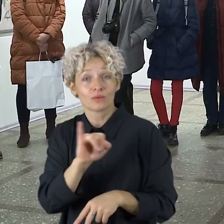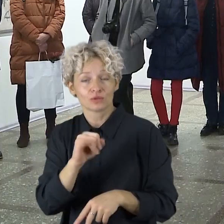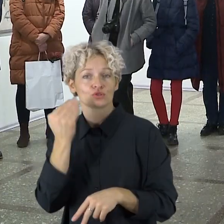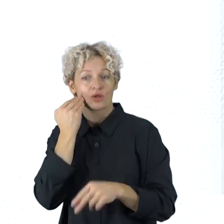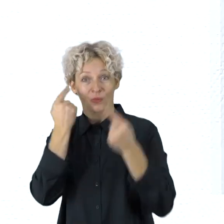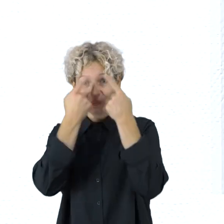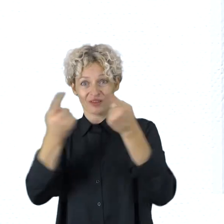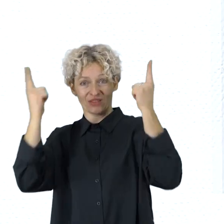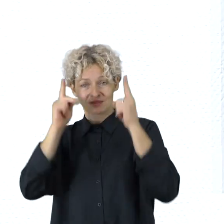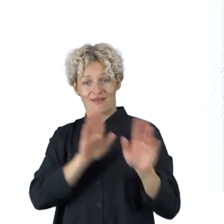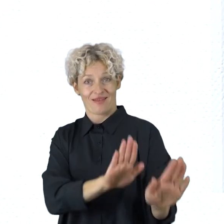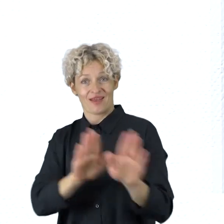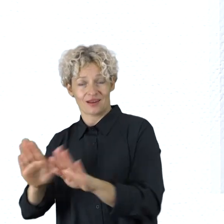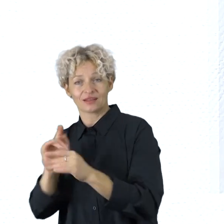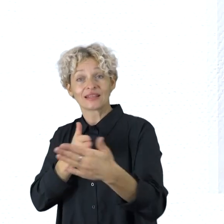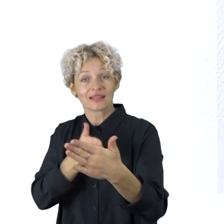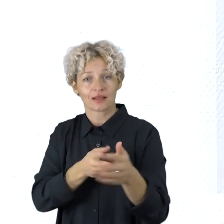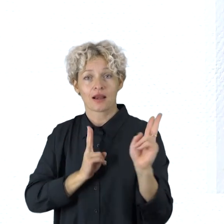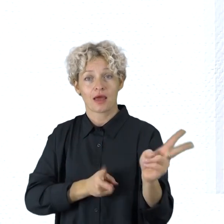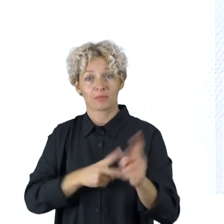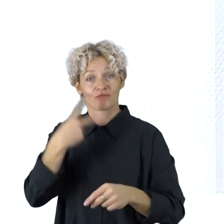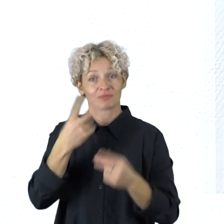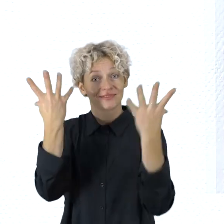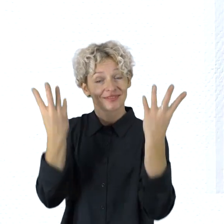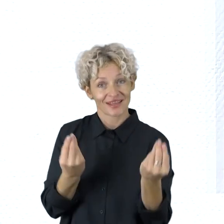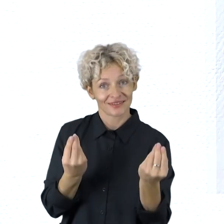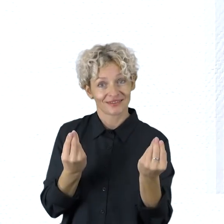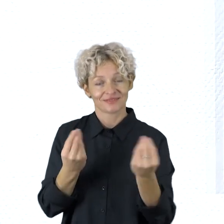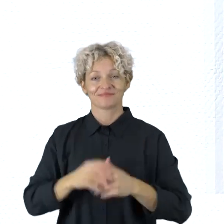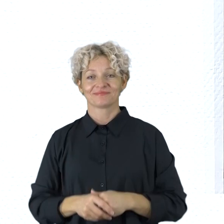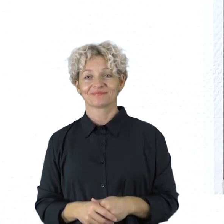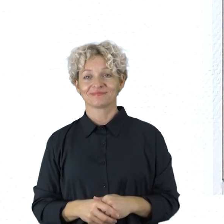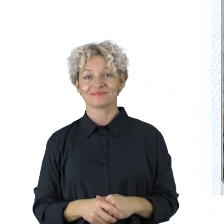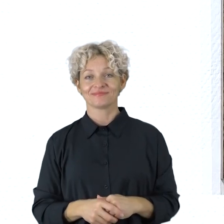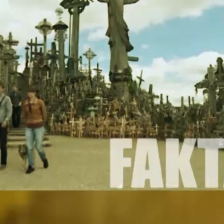Šiaulių universiteto dailės galerijo veiks iki lapkričio 27 dienos.